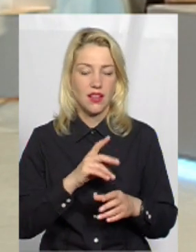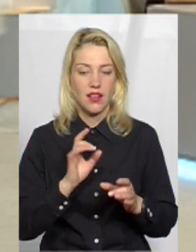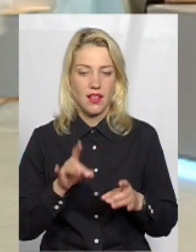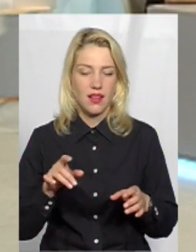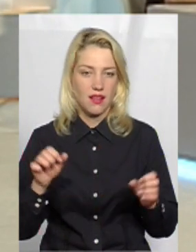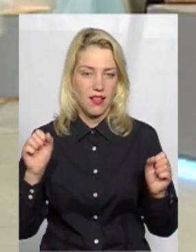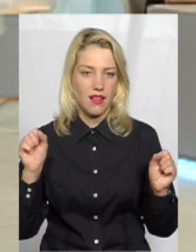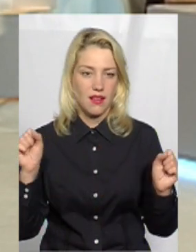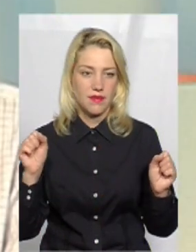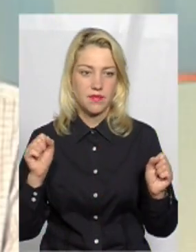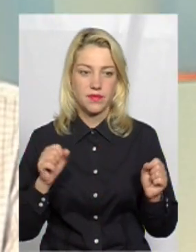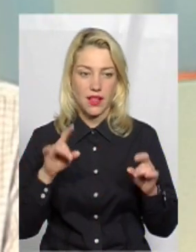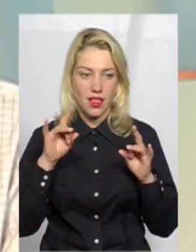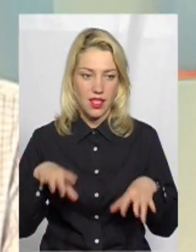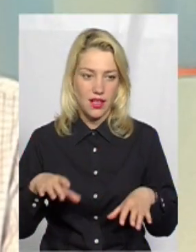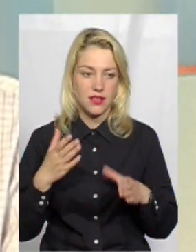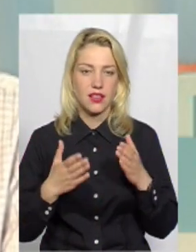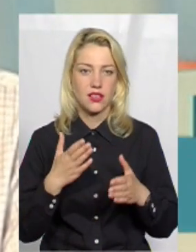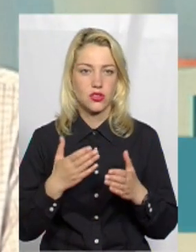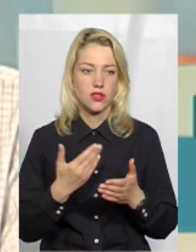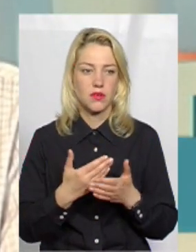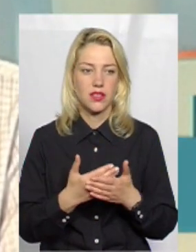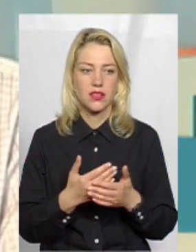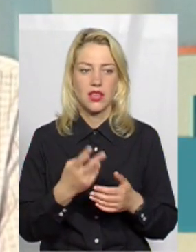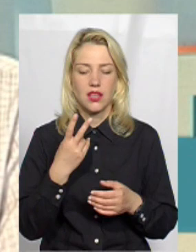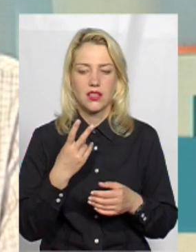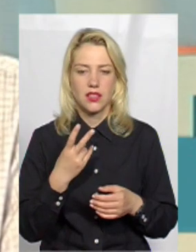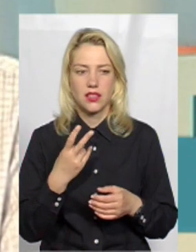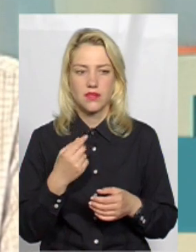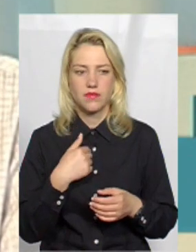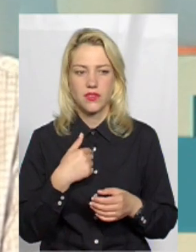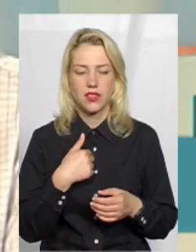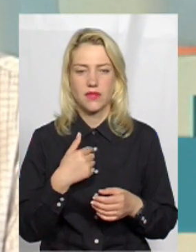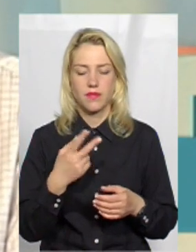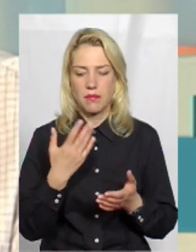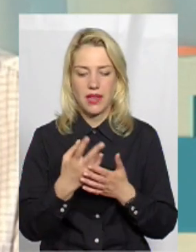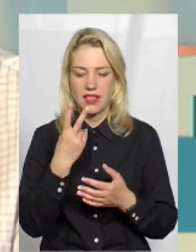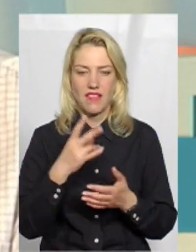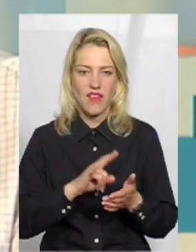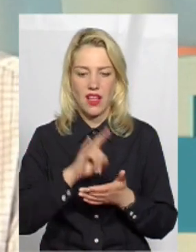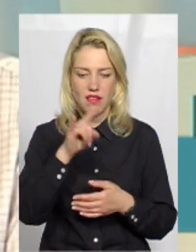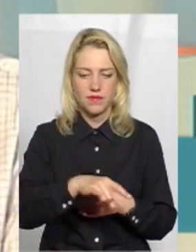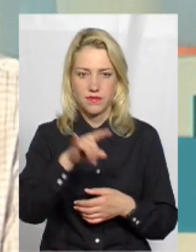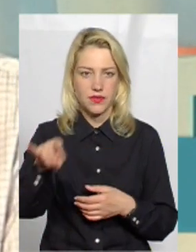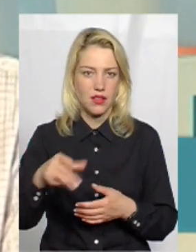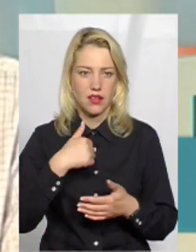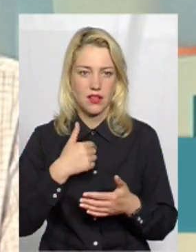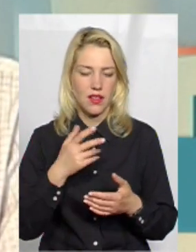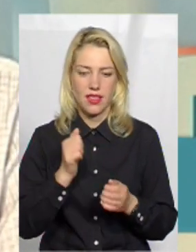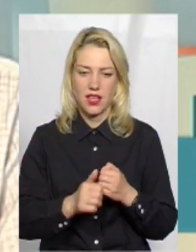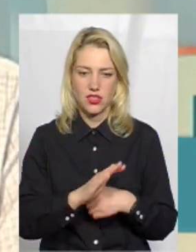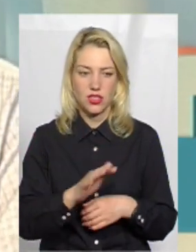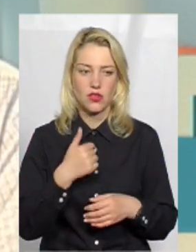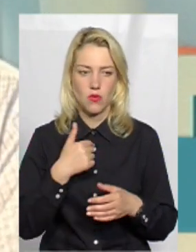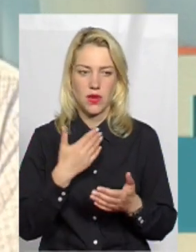тому що, якщо там і буває якісь дві стиковки рейсів, то це не дуже часто, до речі, теж от відкрила в мене в Телеграмі,